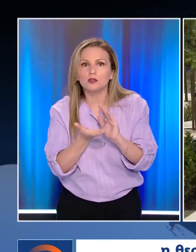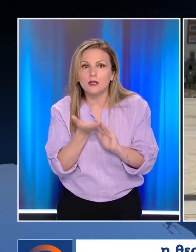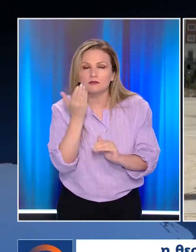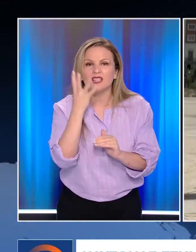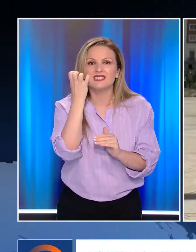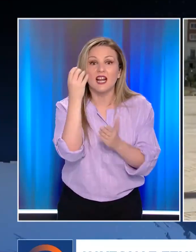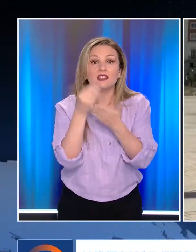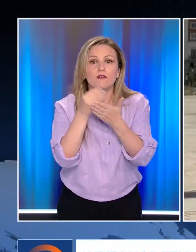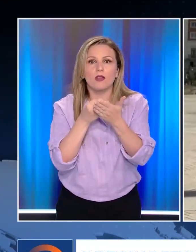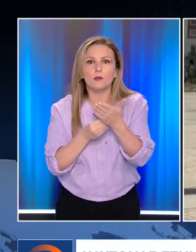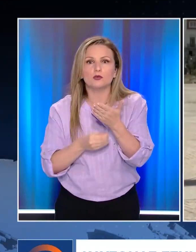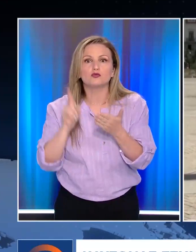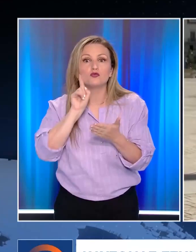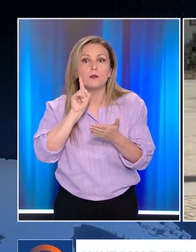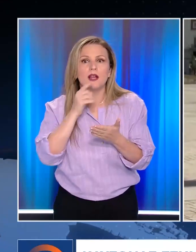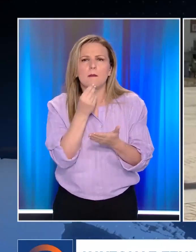Κελσίου.